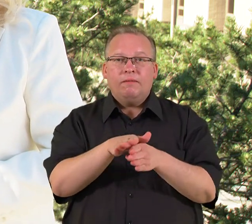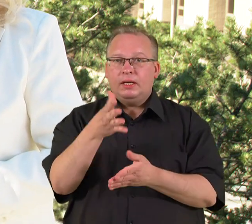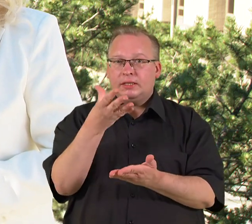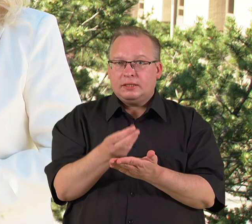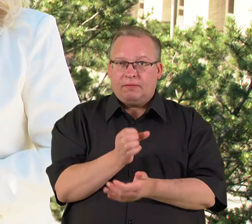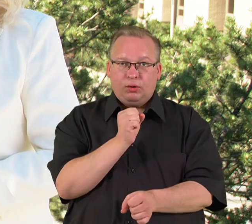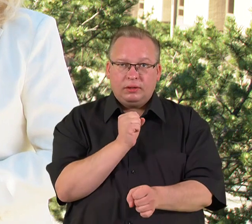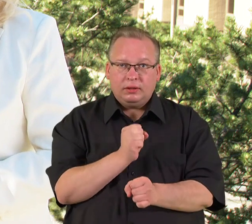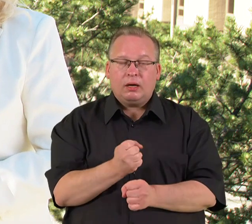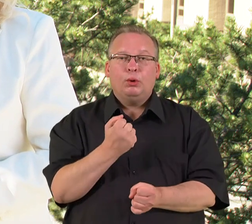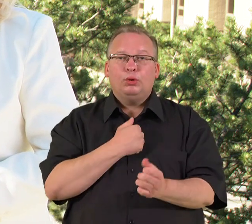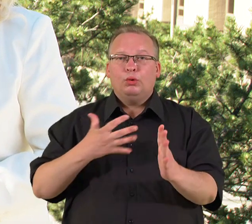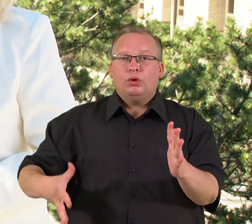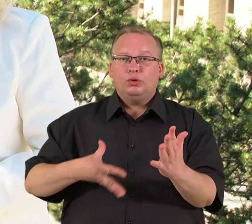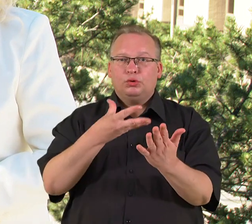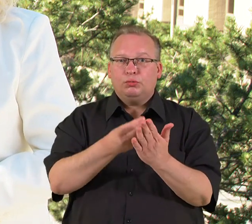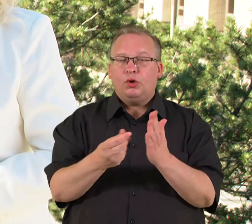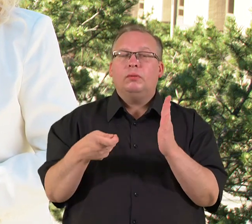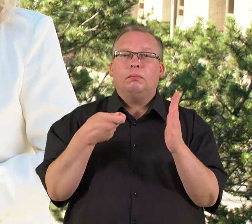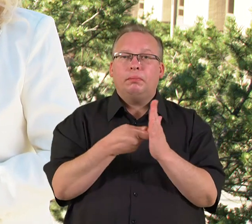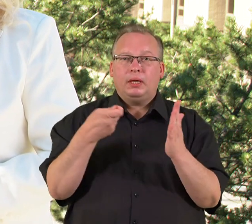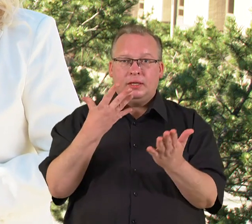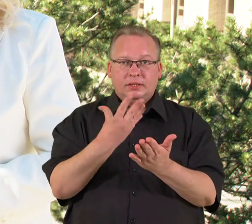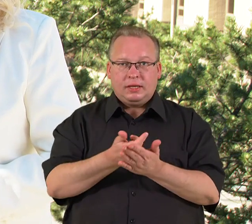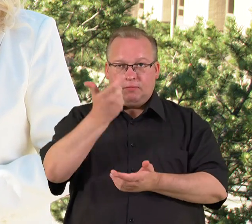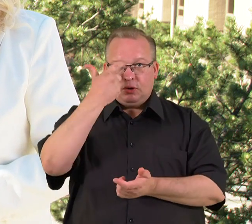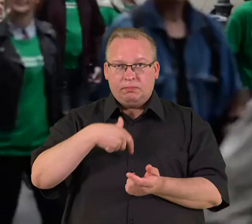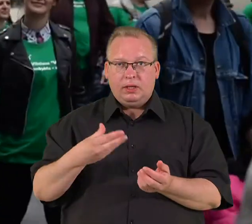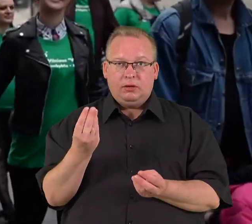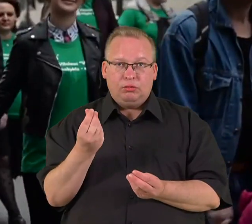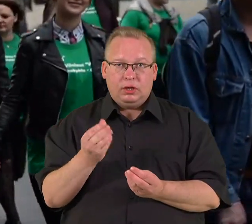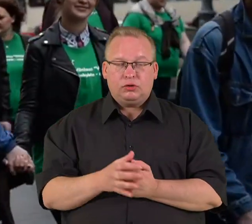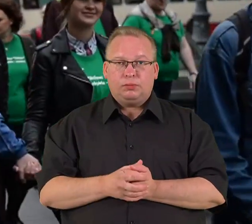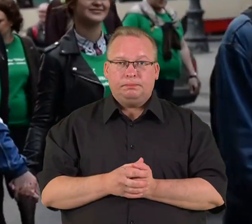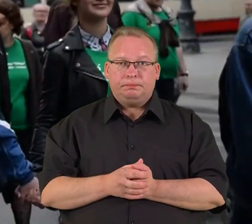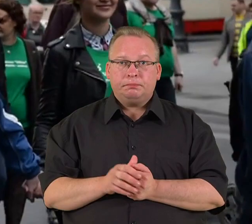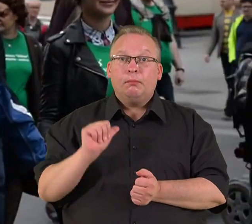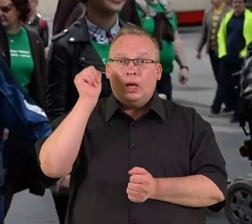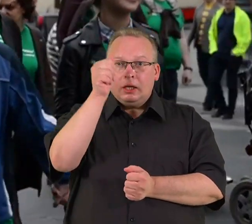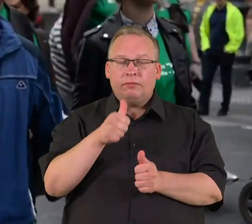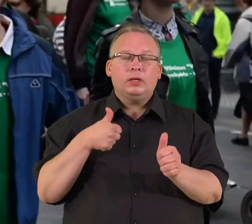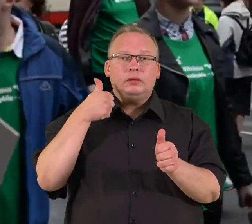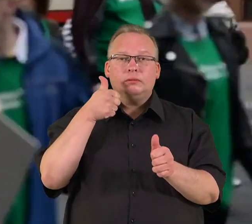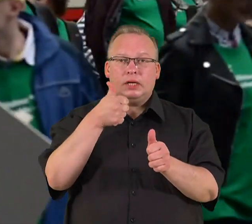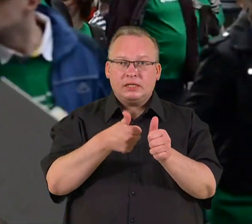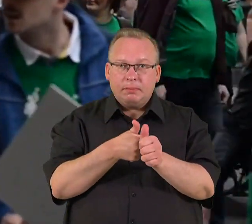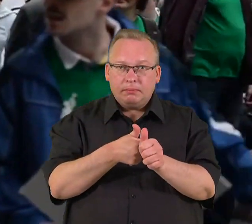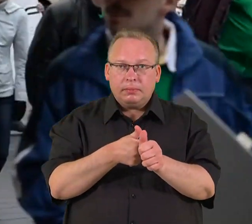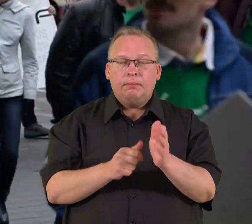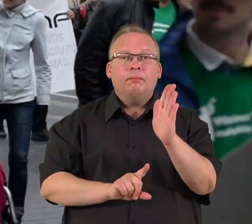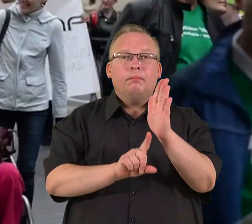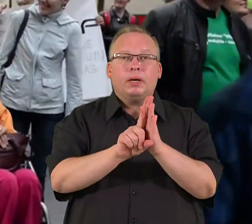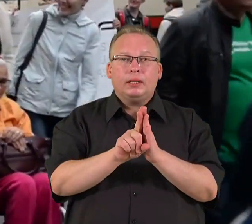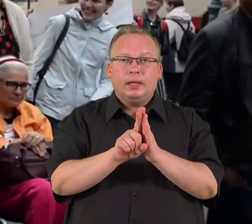savo pareigas, turi sumokėti už bilietą iš savo asmeninių lėšų. Individuali asmeninio asistento pagalba